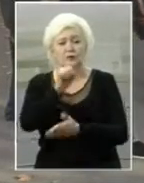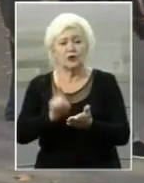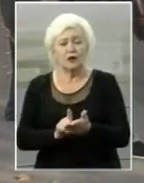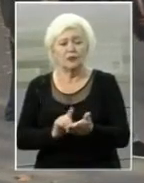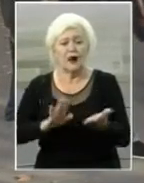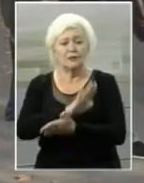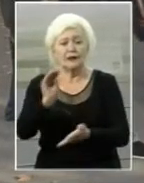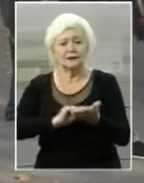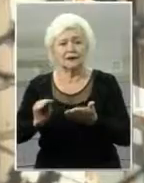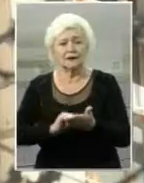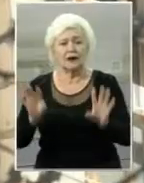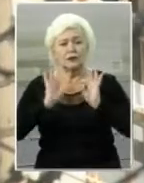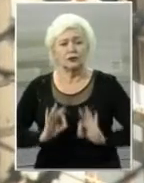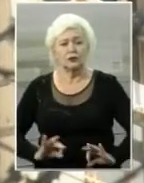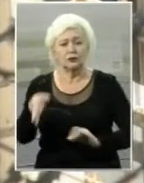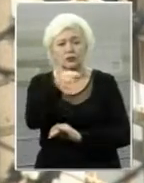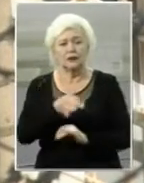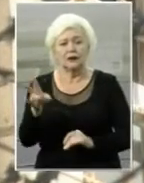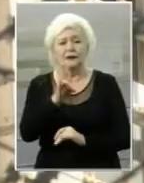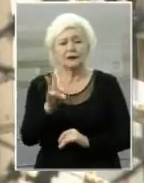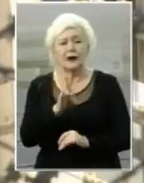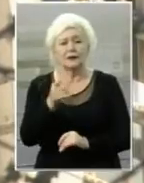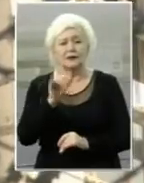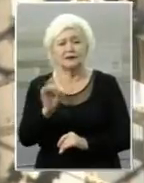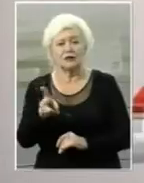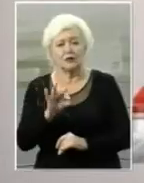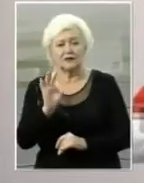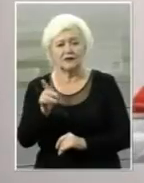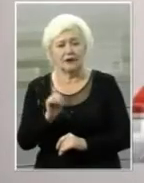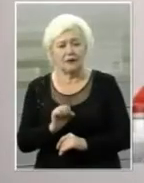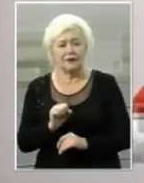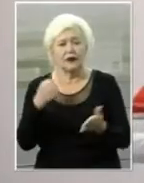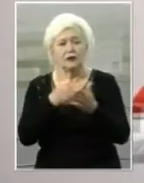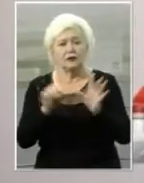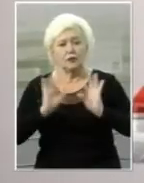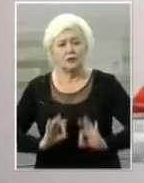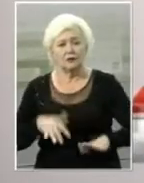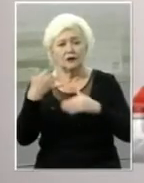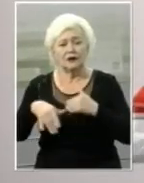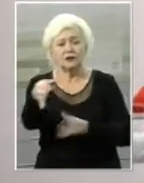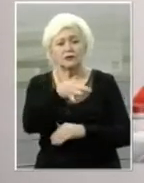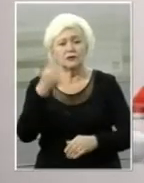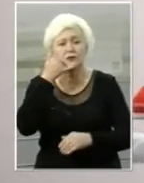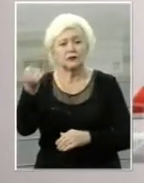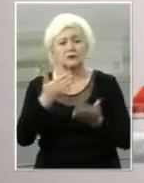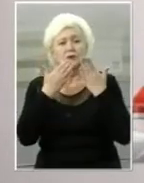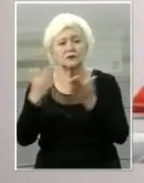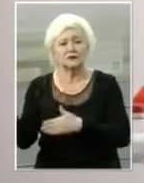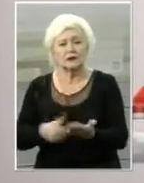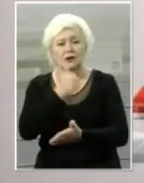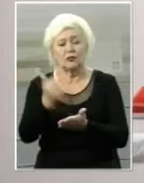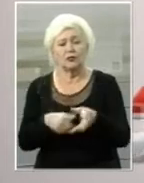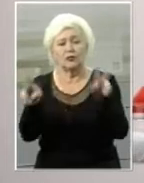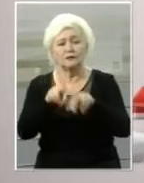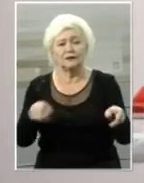'язків прес-секретаря прокуратури області Наталія Радзіховська. До прокуратури Херсонської області надійшов запит від головного